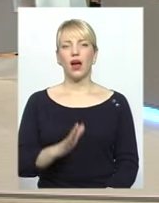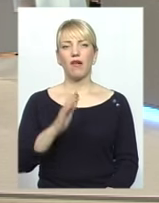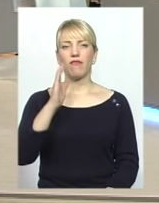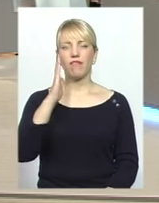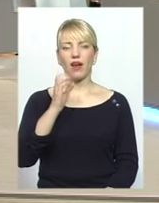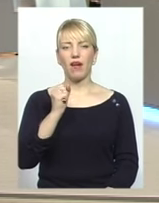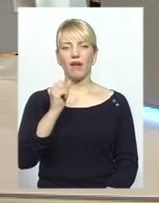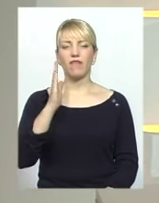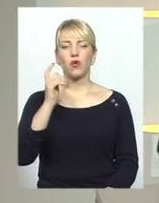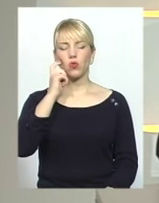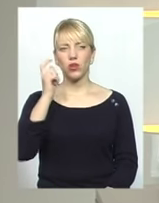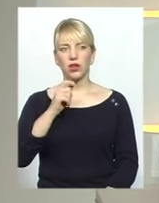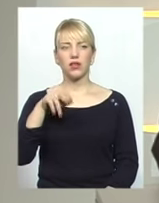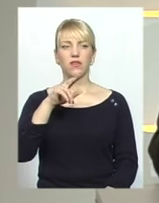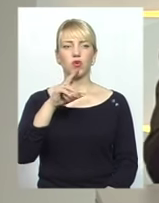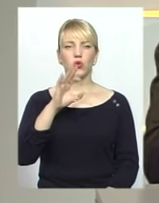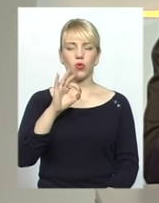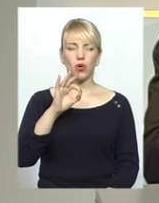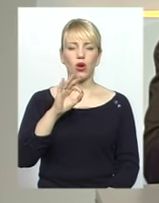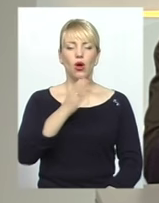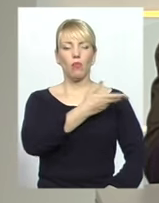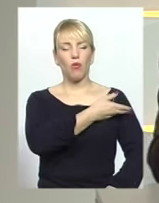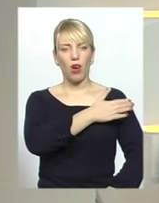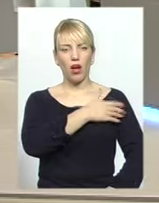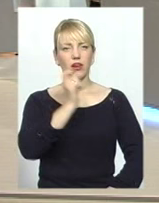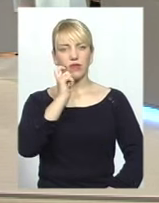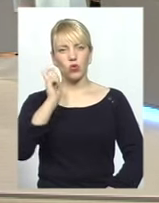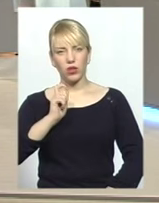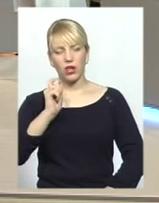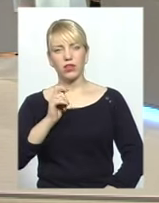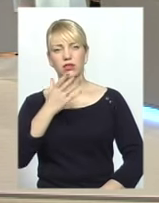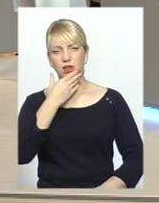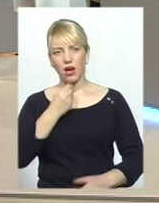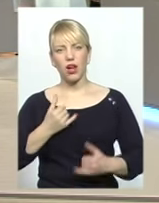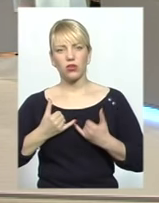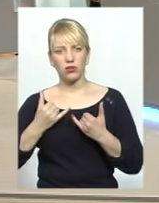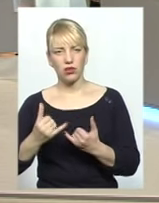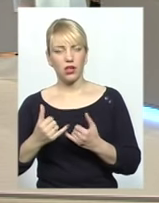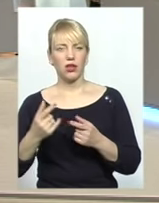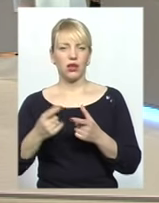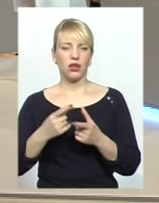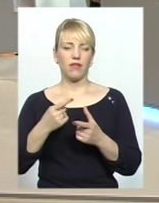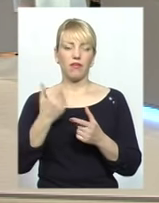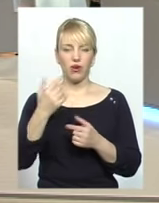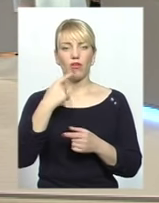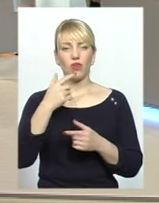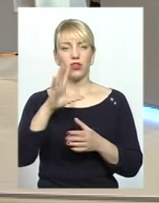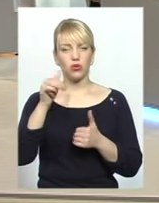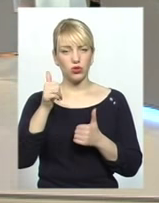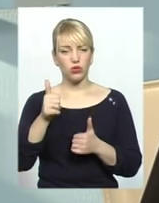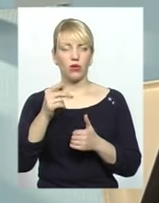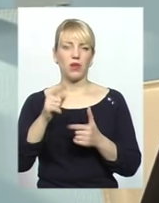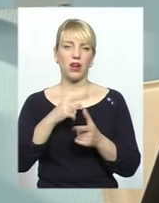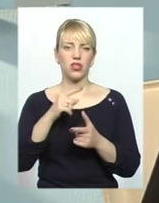поляків чи відчуваєте, чи насправді толерантне ставлення? Ви б загальному казали, але чи трапляються якісь випадки? Ну,